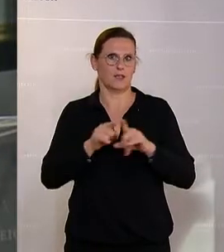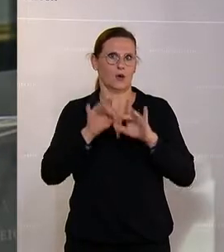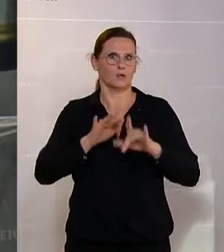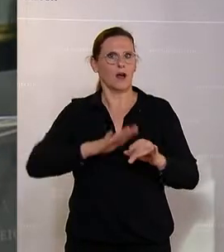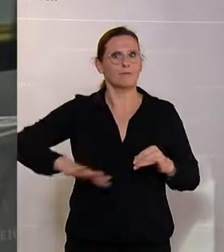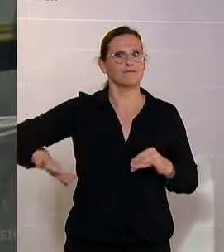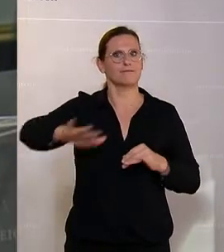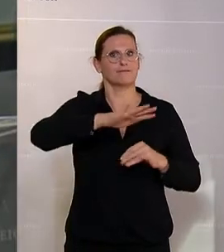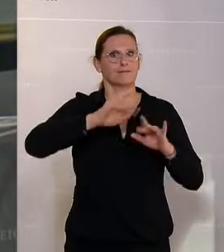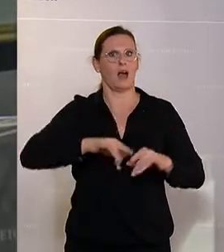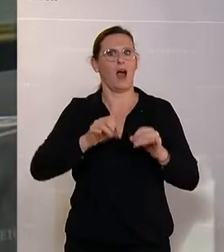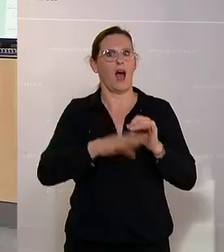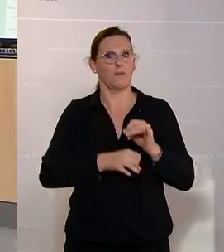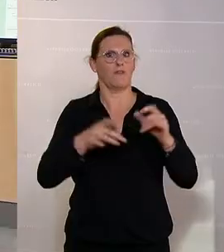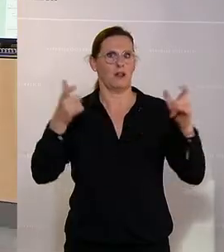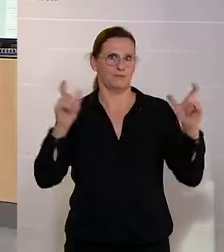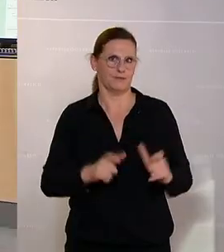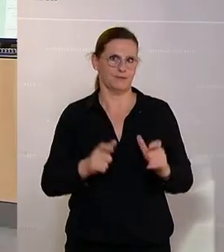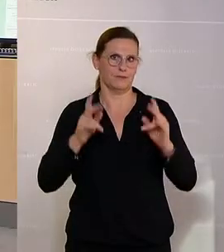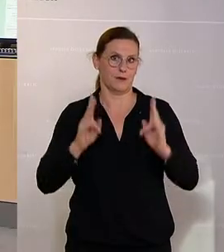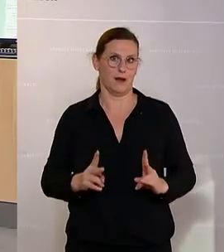Abfall reduzieren können.